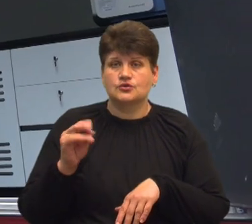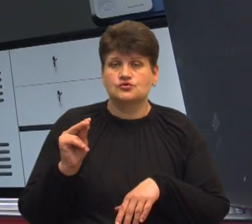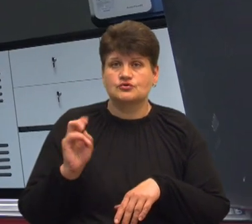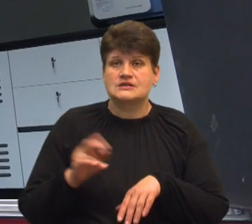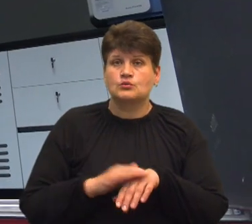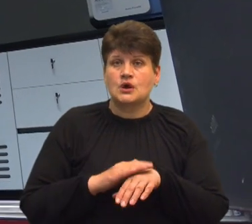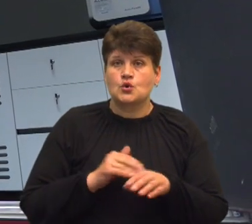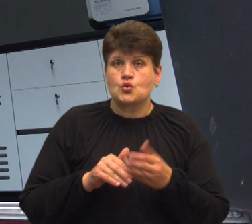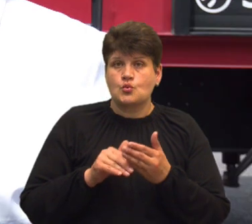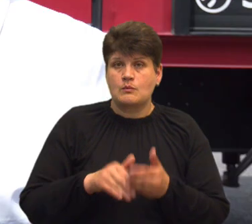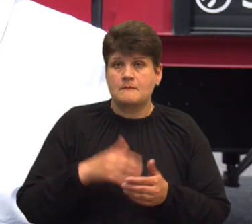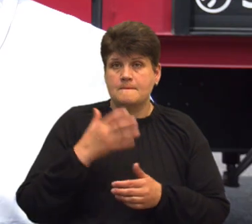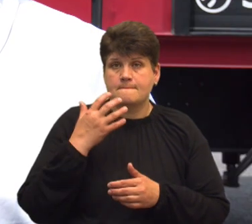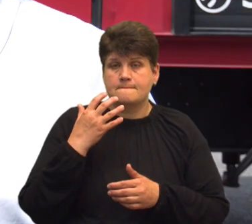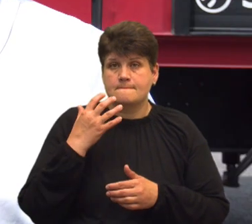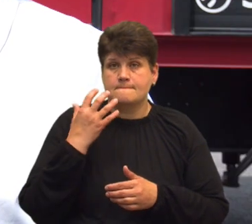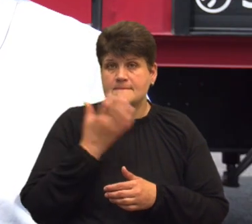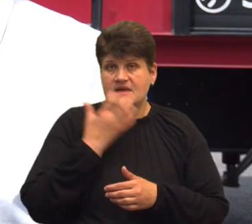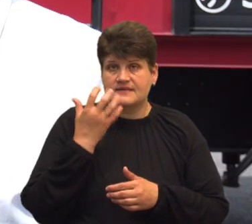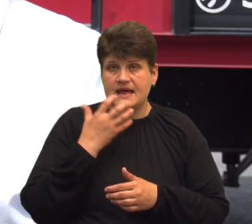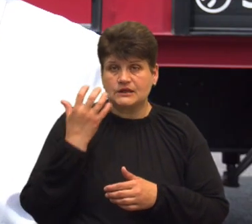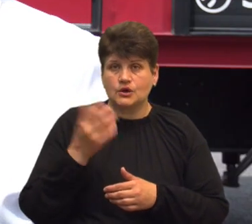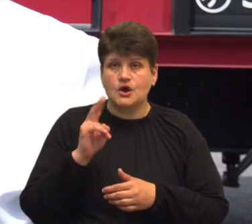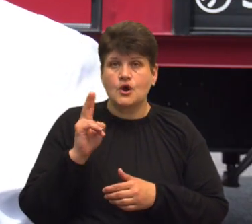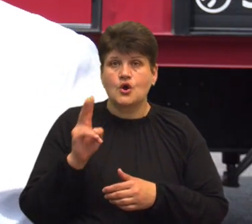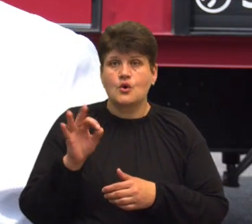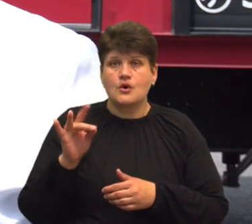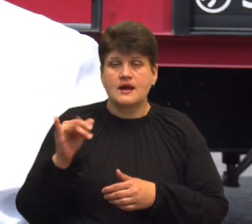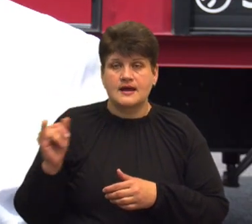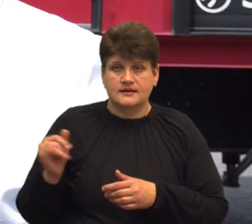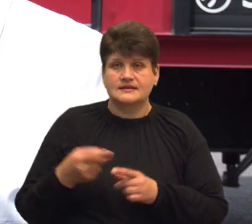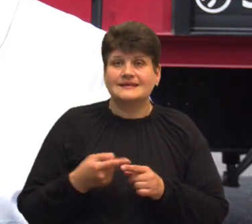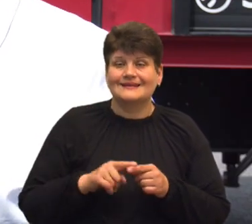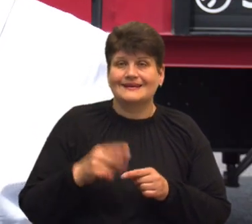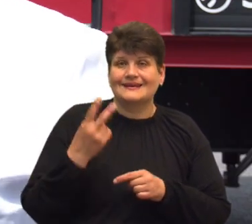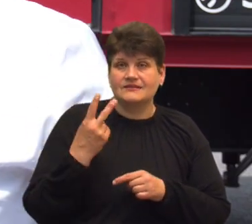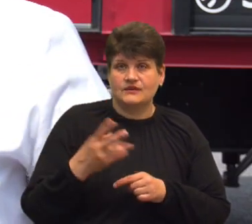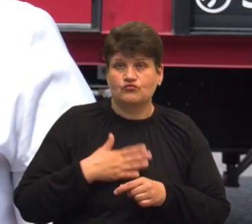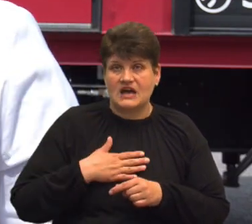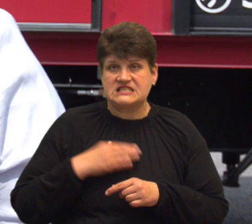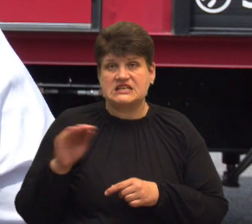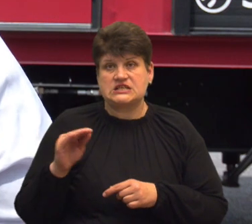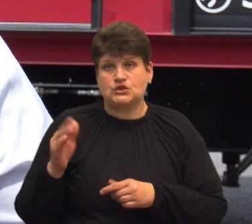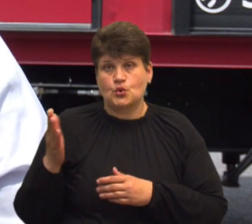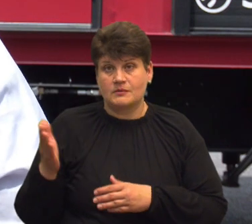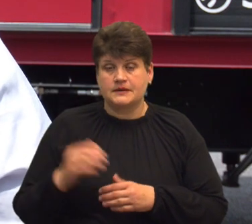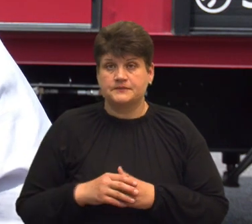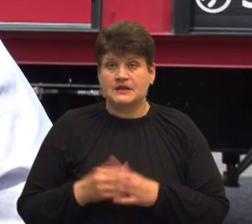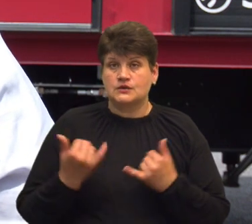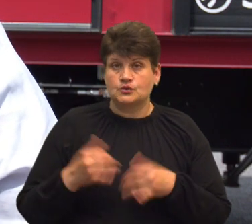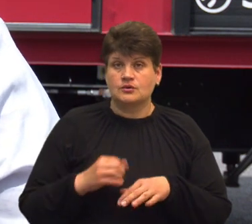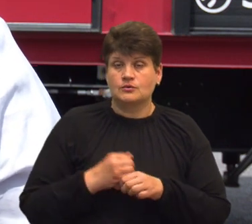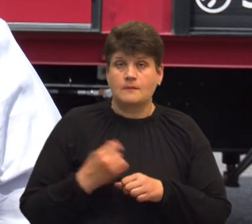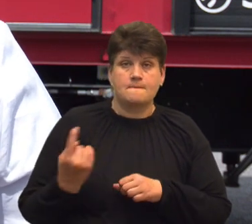допомога від Південної Кореї. Таких лабораторій в Україні є дві, в нас і у Житомирі. Сьогодні ми здійснюємо перший